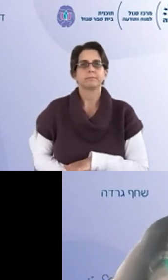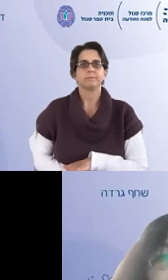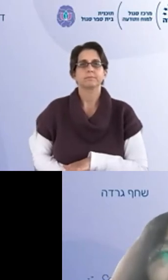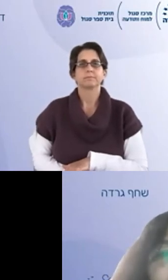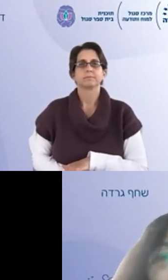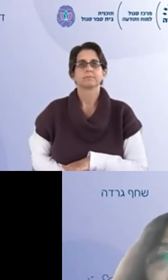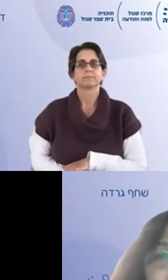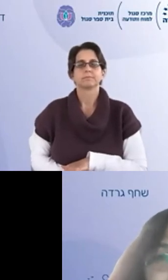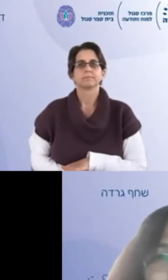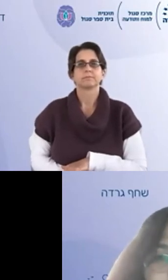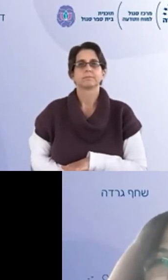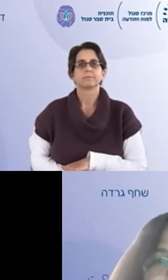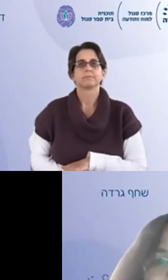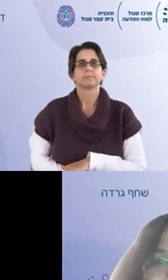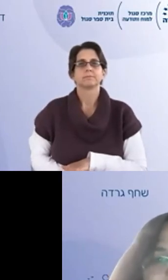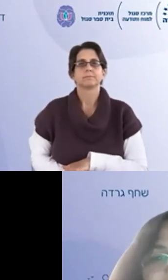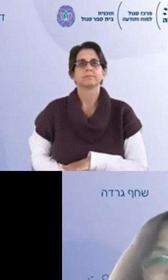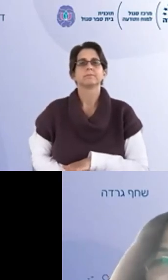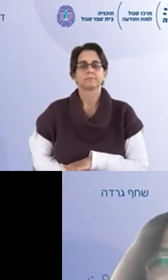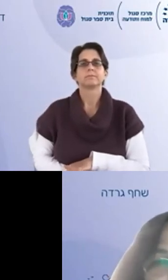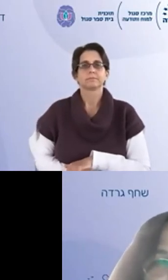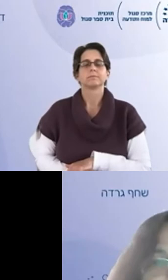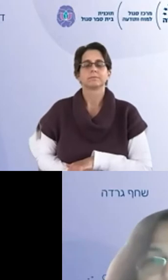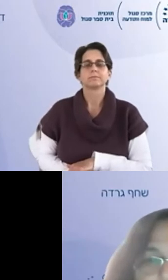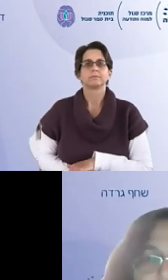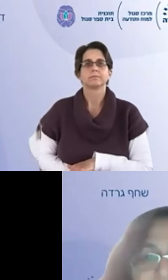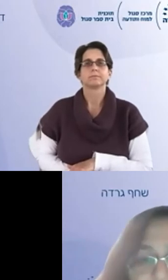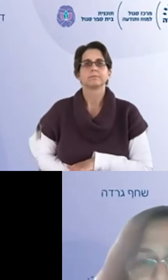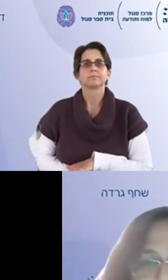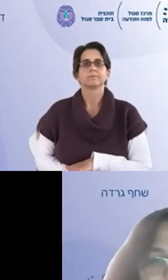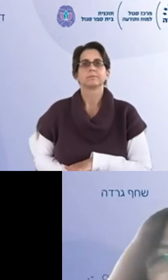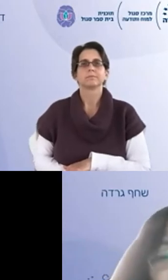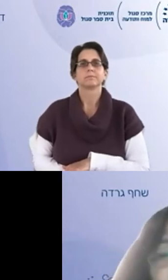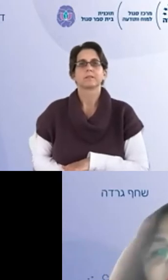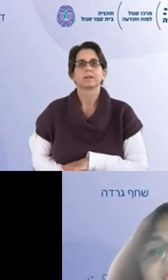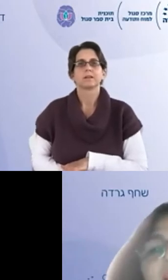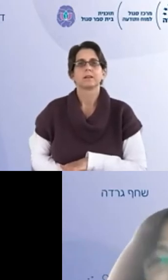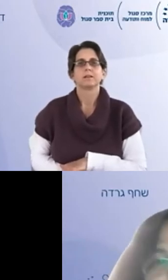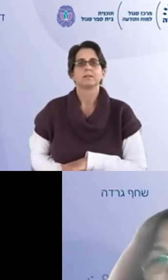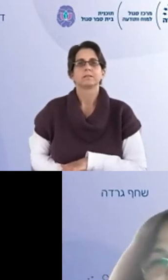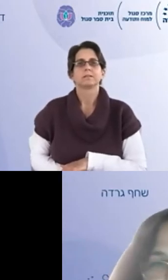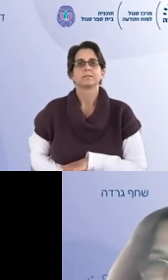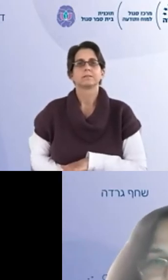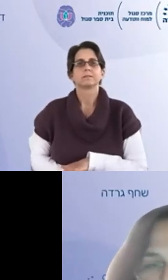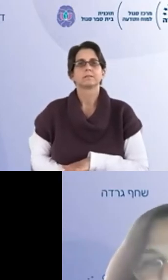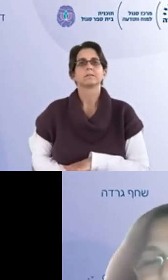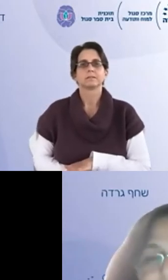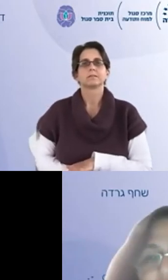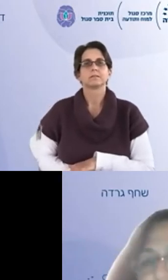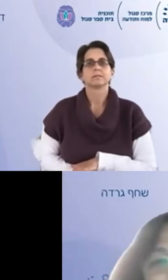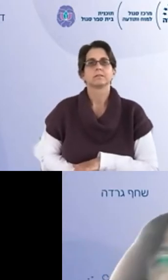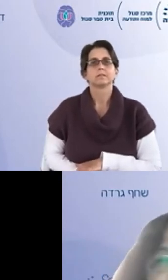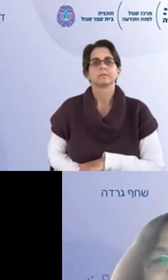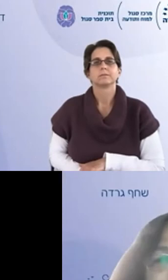אלא גם משהו שאפשר כל פעם לחזור אליו ויחד איתו לחוף מבטחים אני אתחיל בהשתלמות הבית ספרית